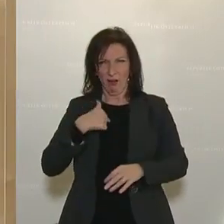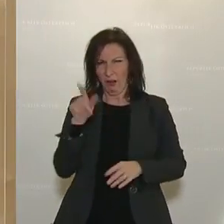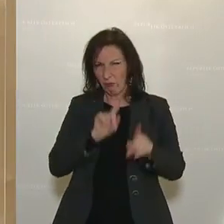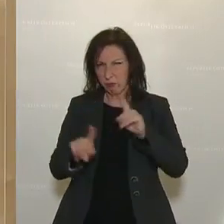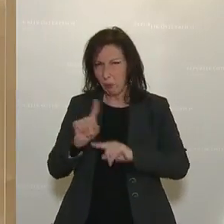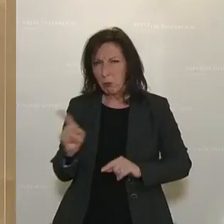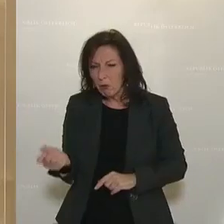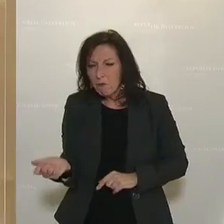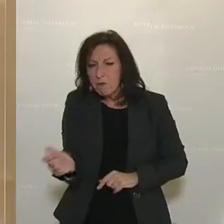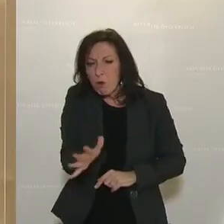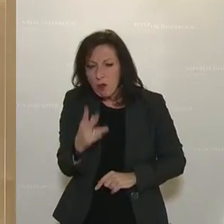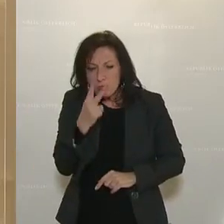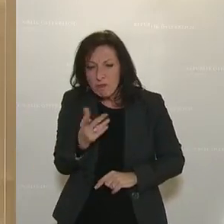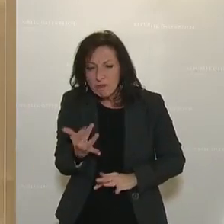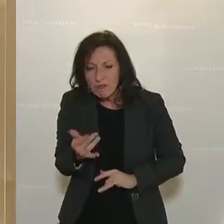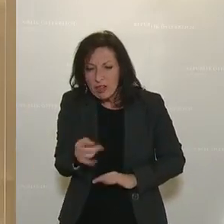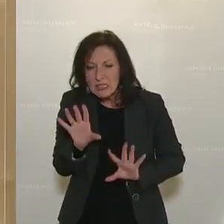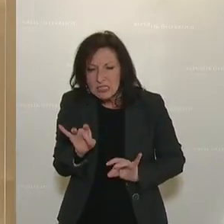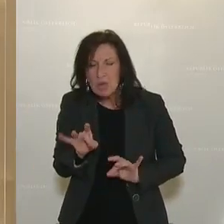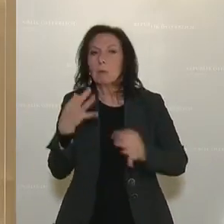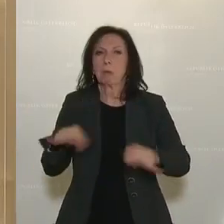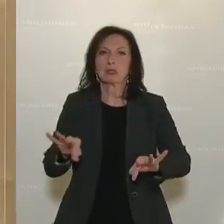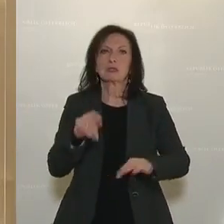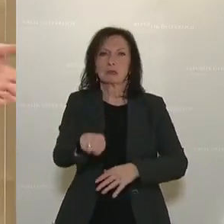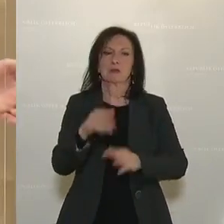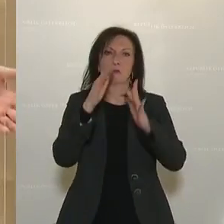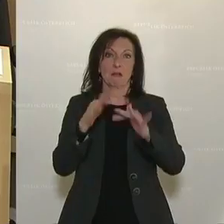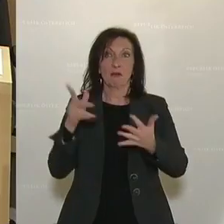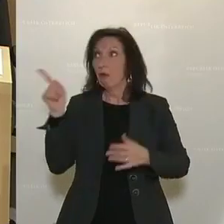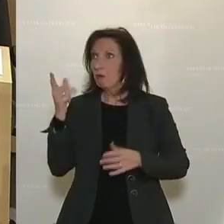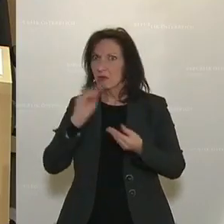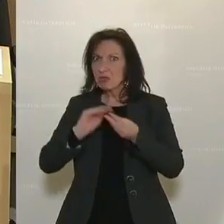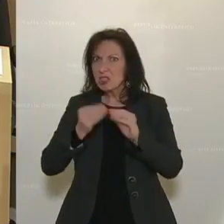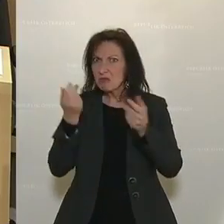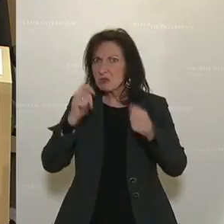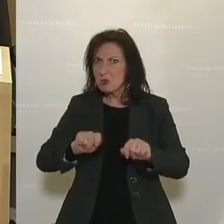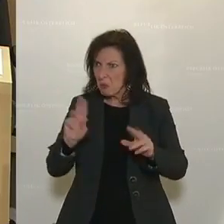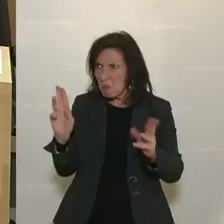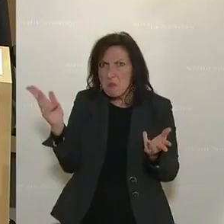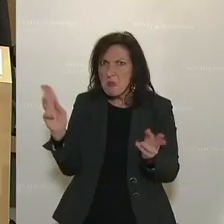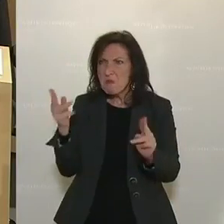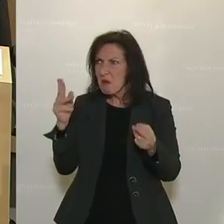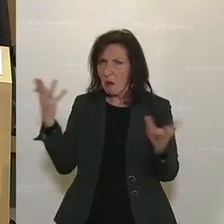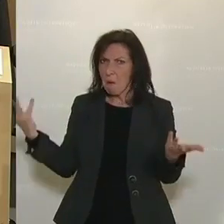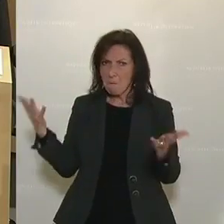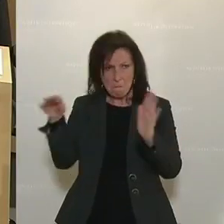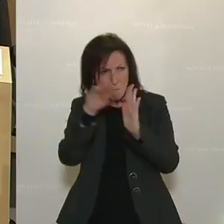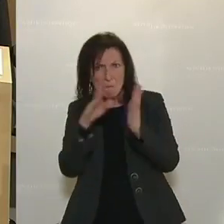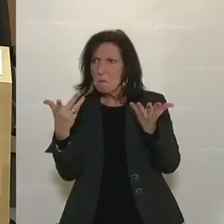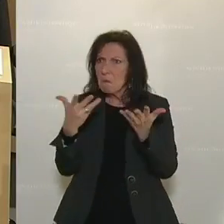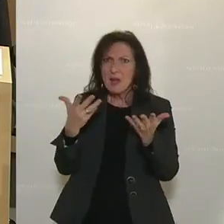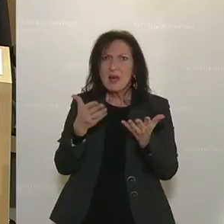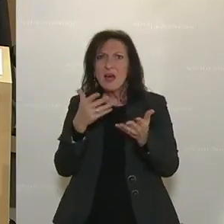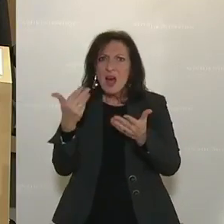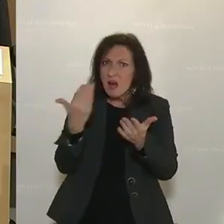genauso ist es bei diesem Lockdown. Keine Erklärung für die Sperrung der Geschäfte. Warum? Keine Erklärung für die Schließung der Schulen. Die